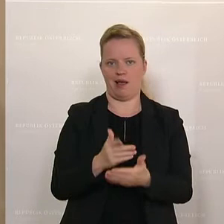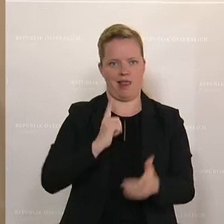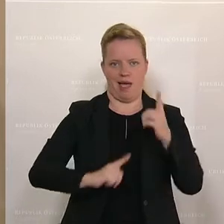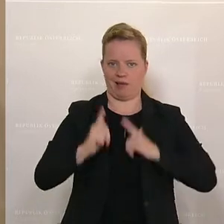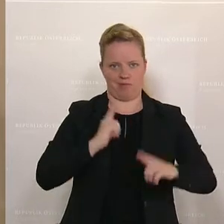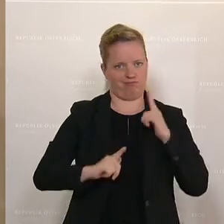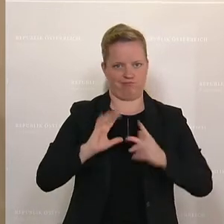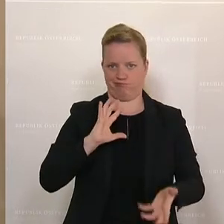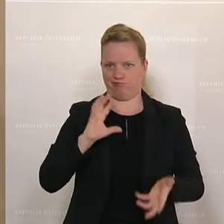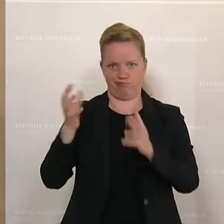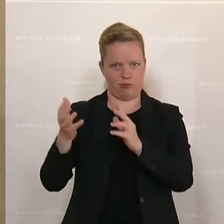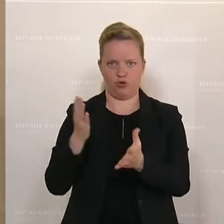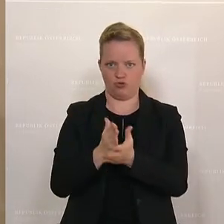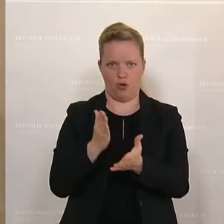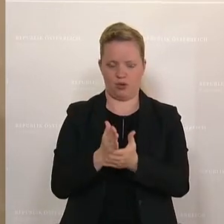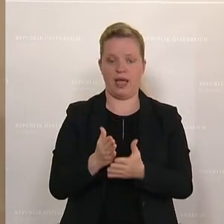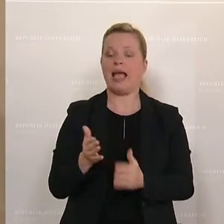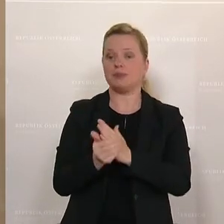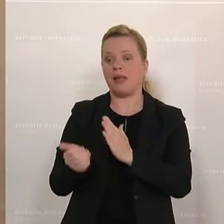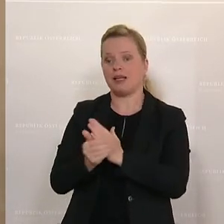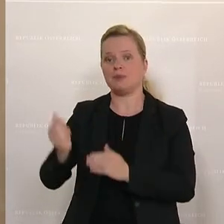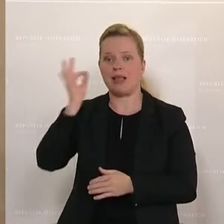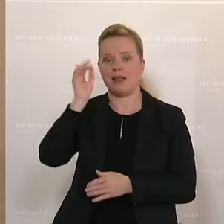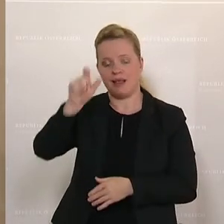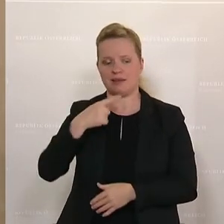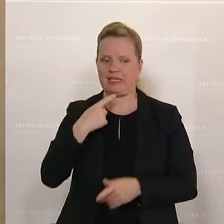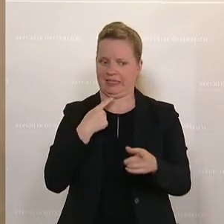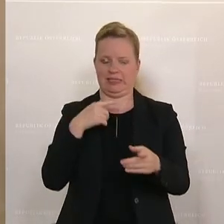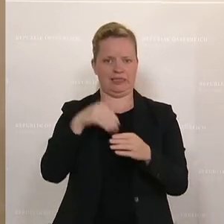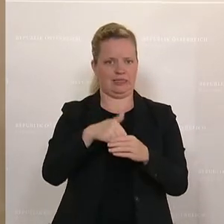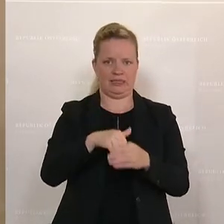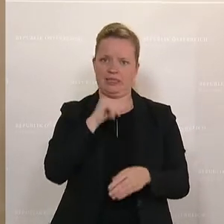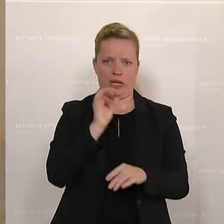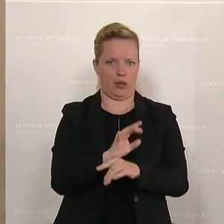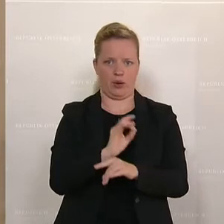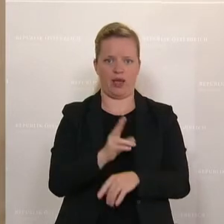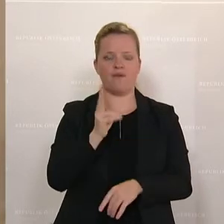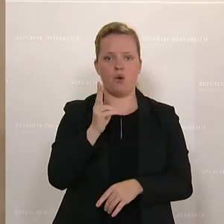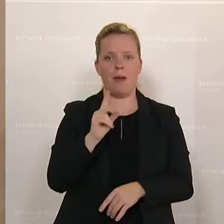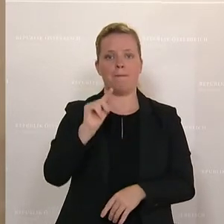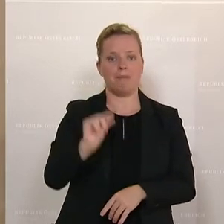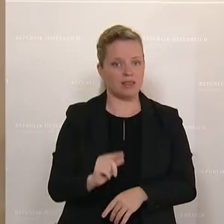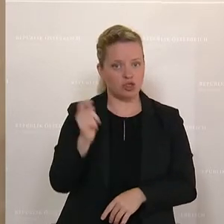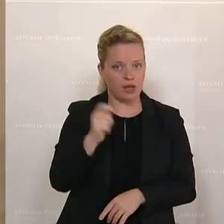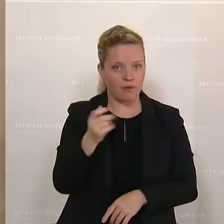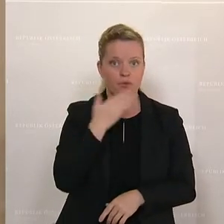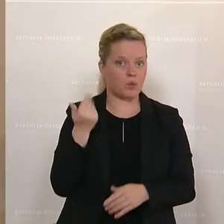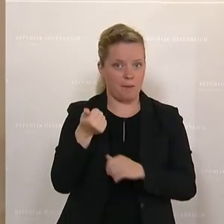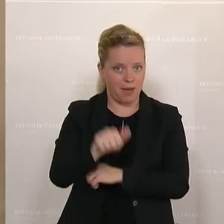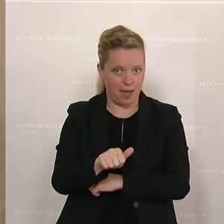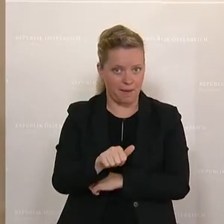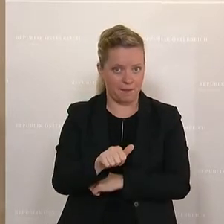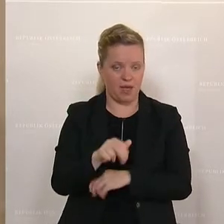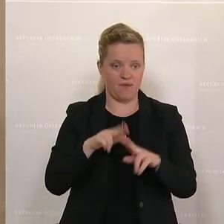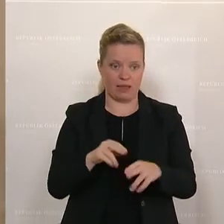bewertet wurde von Experten und Experten. Warum? Weil keine Mindeststrafen eingezogen werden bei